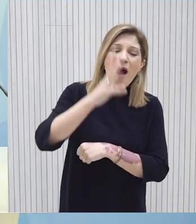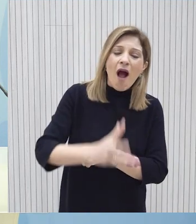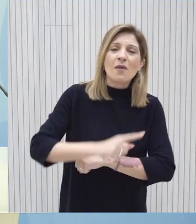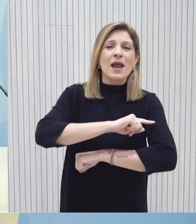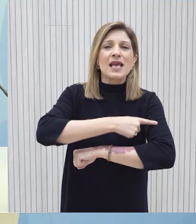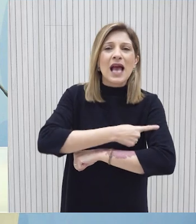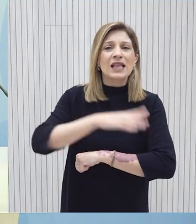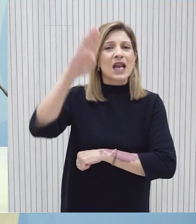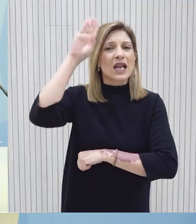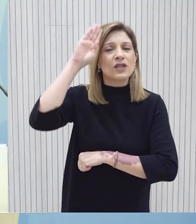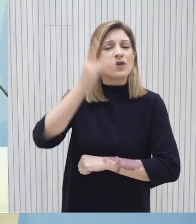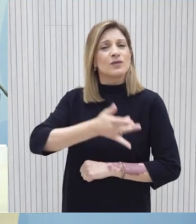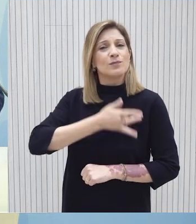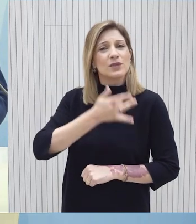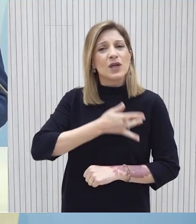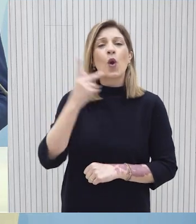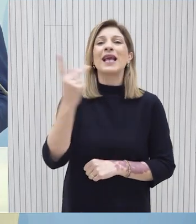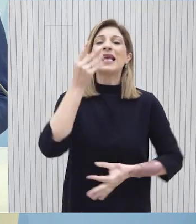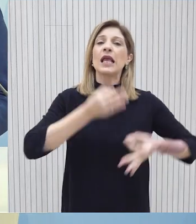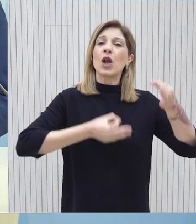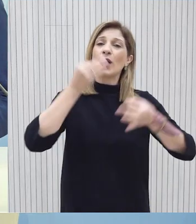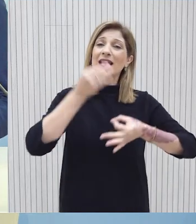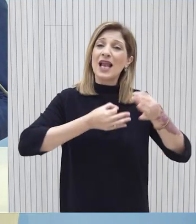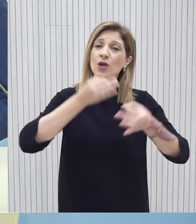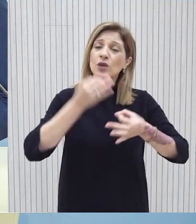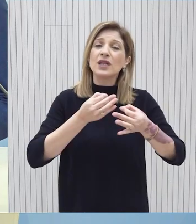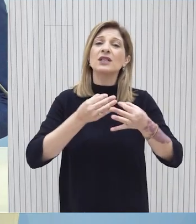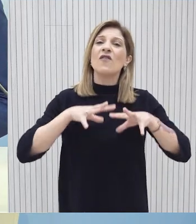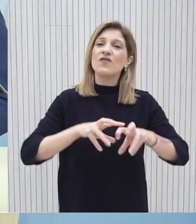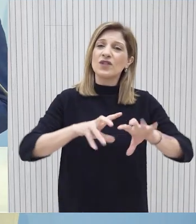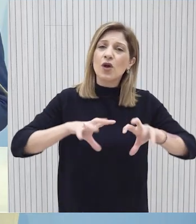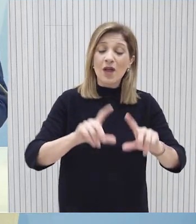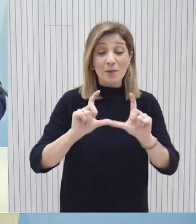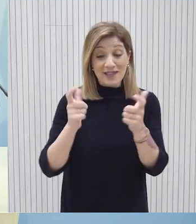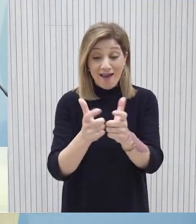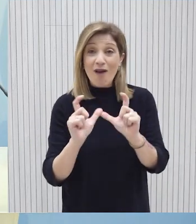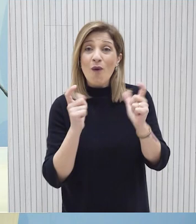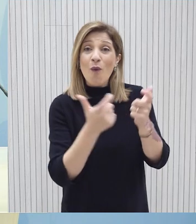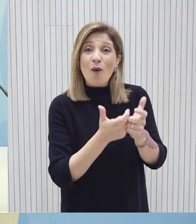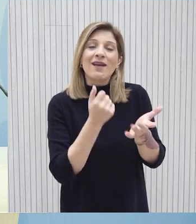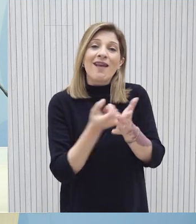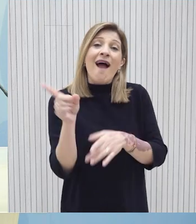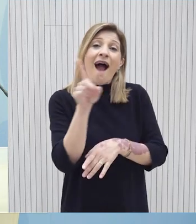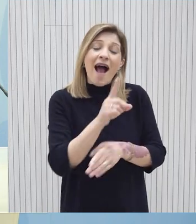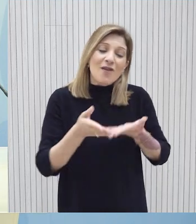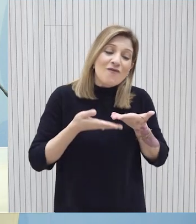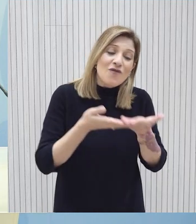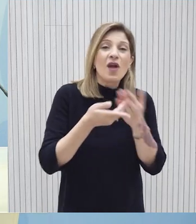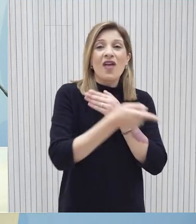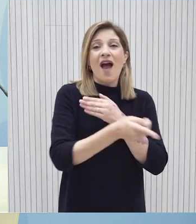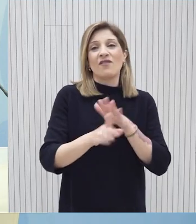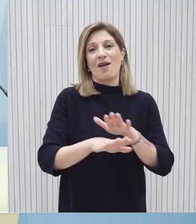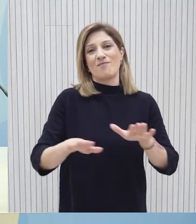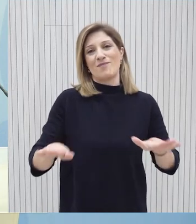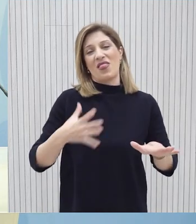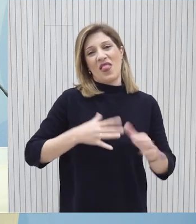οι νοσηλευτές, οι ψυχολόγοι, οι κοινωνικοί λειτουργοί, οι φυσιοθεραπευτές και οι οικογένειες και άλλοι ώστε οι μικροί ασθενείς να λαμβάνουν